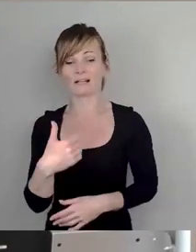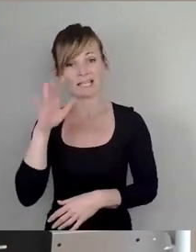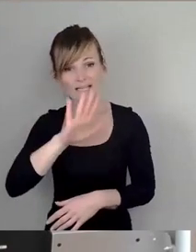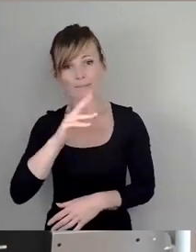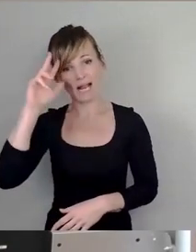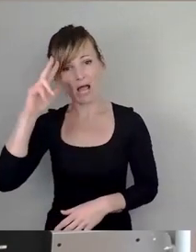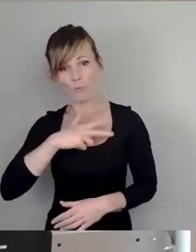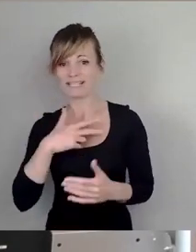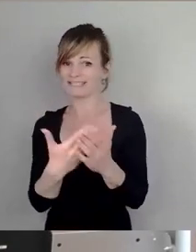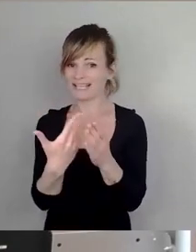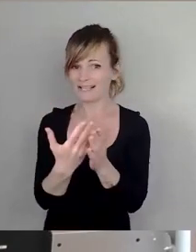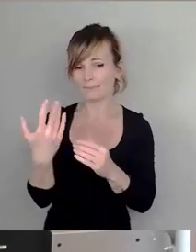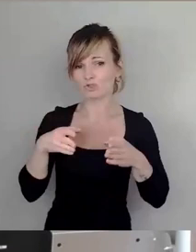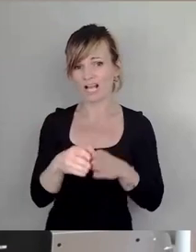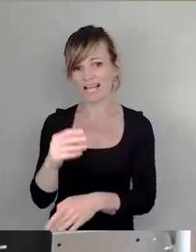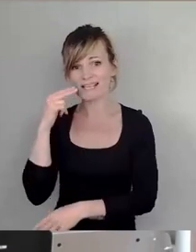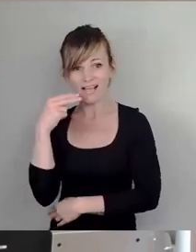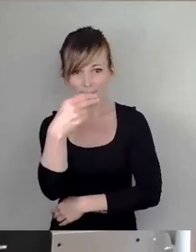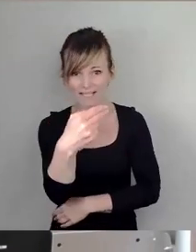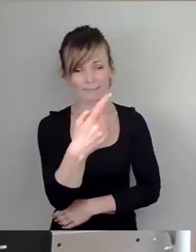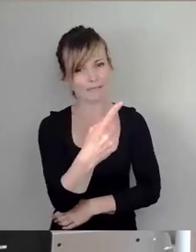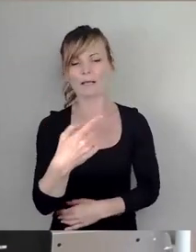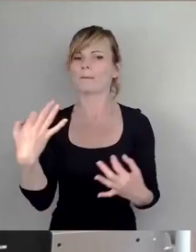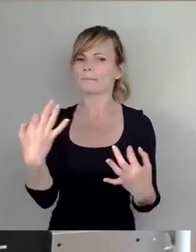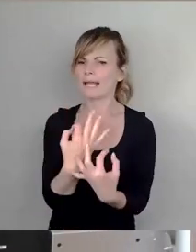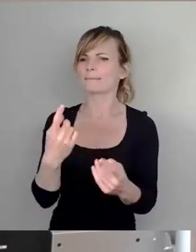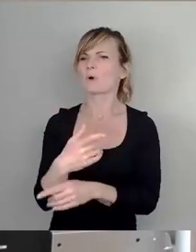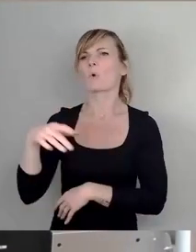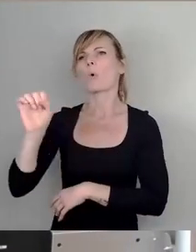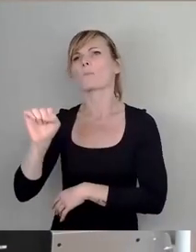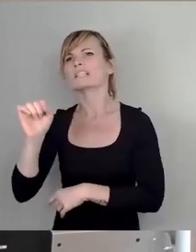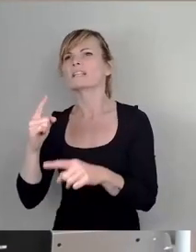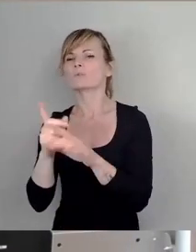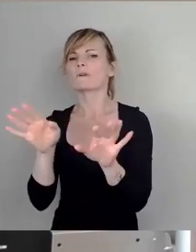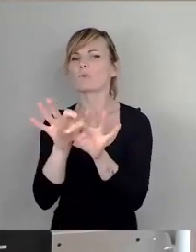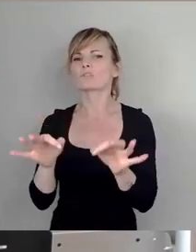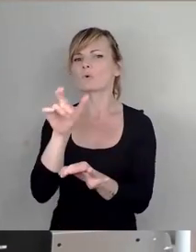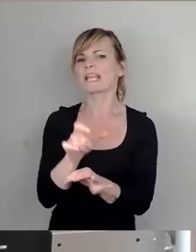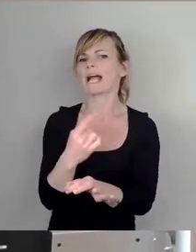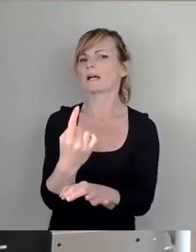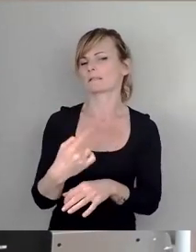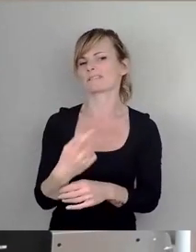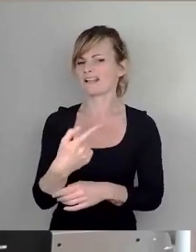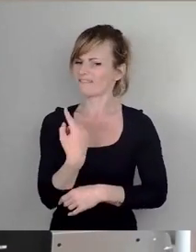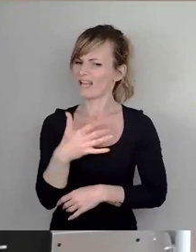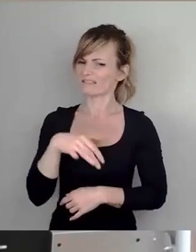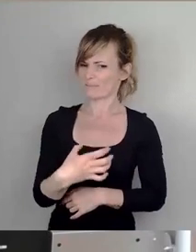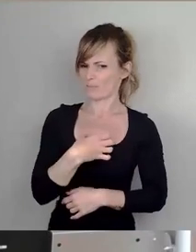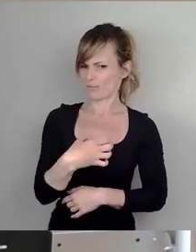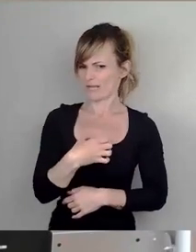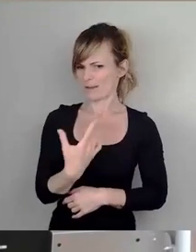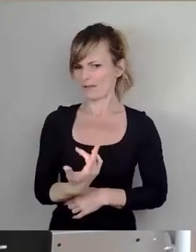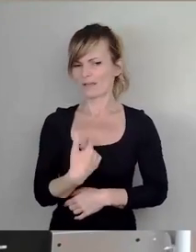Bleiben noch Kommunistin, Künstlerin und die Funktionärin. Wir haben kein Problem damit, Straßen nach